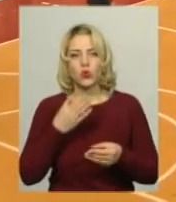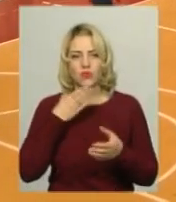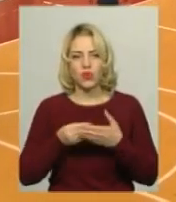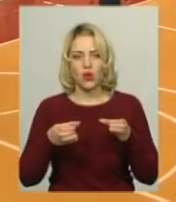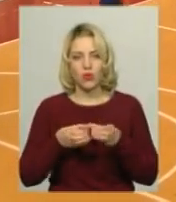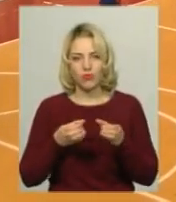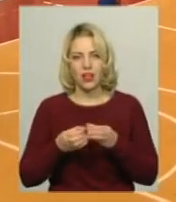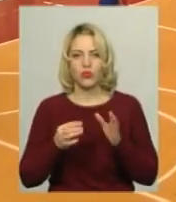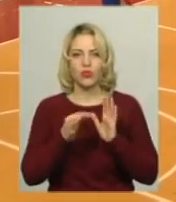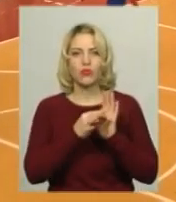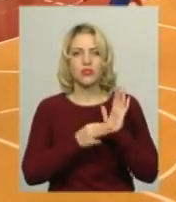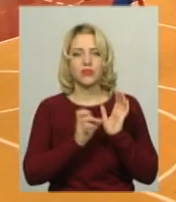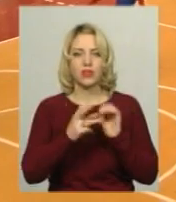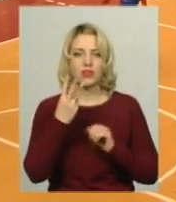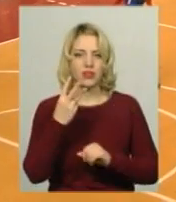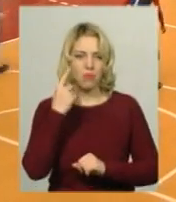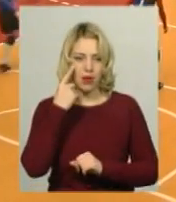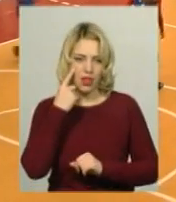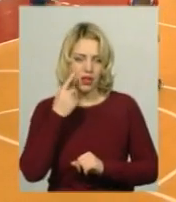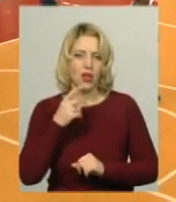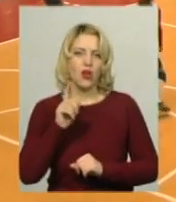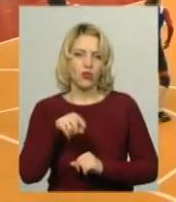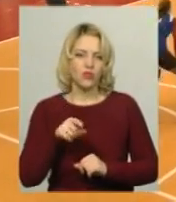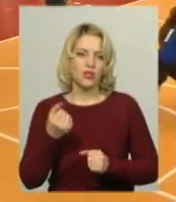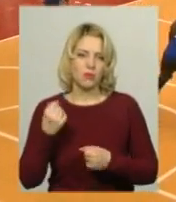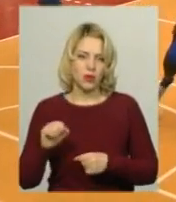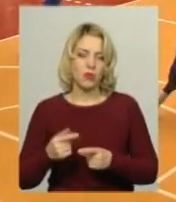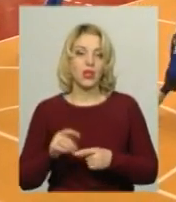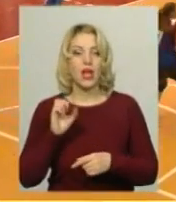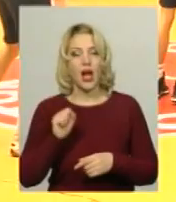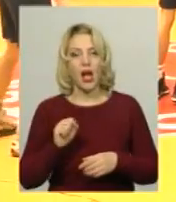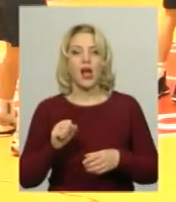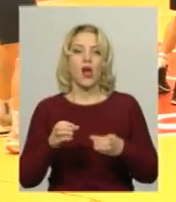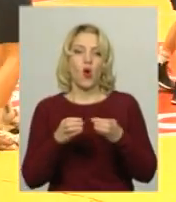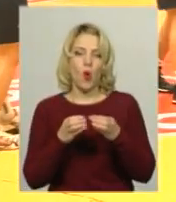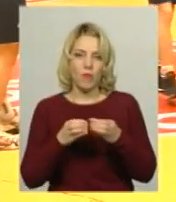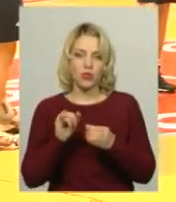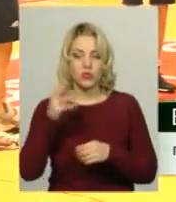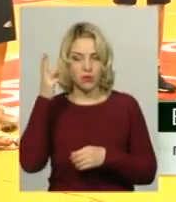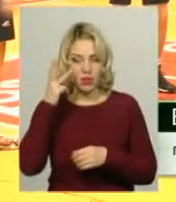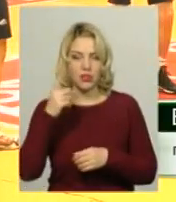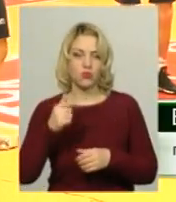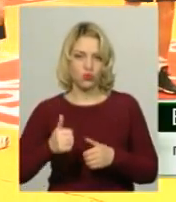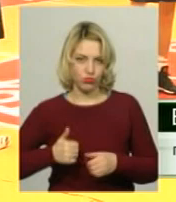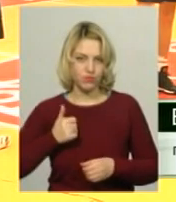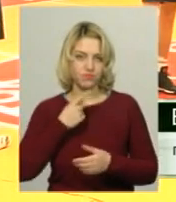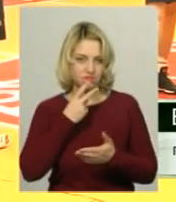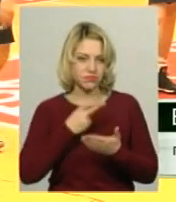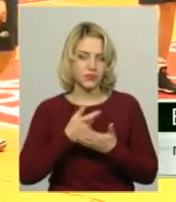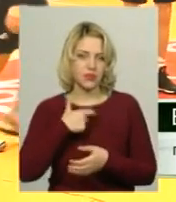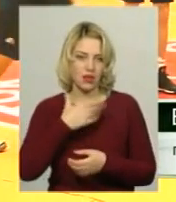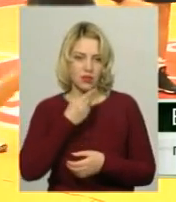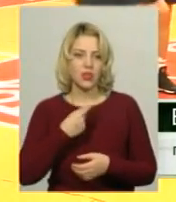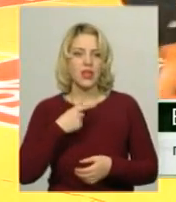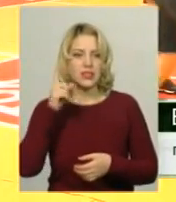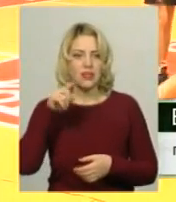тріючку з п'яти балів, хоч вони й перемогли. Команду з Хмельницького оцінює гідно. Я знав, що тут хороша команда, доросла